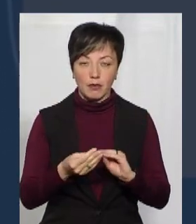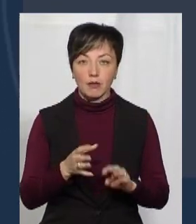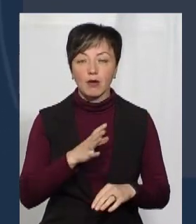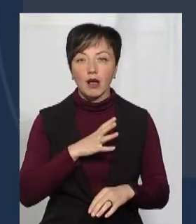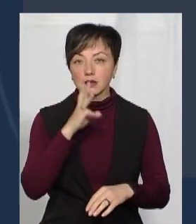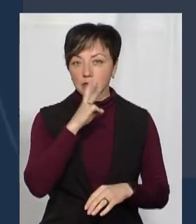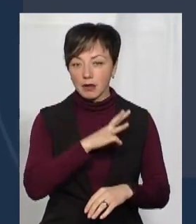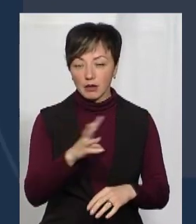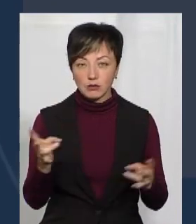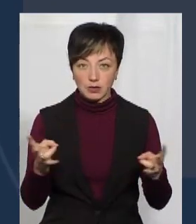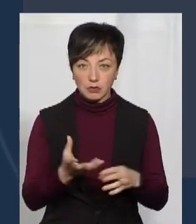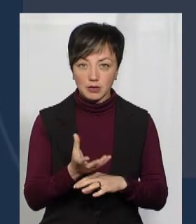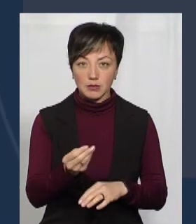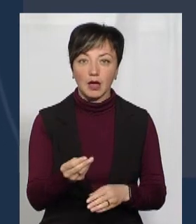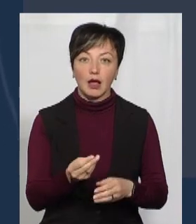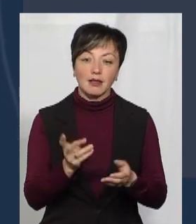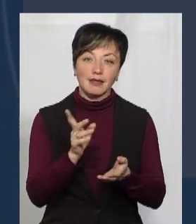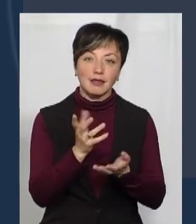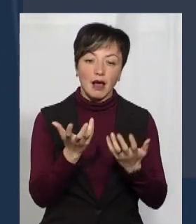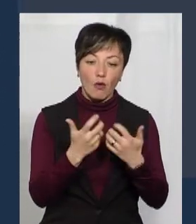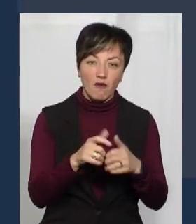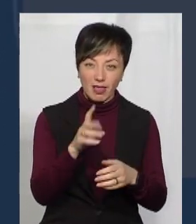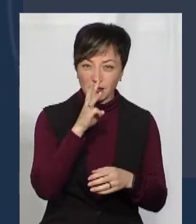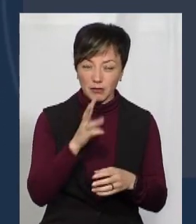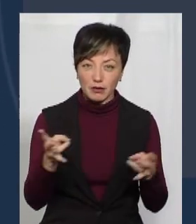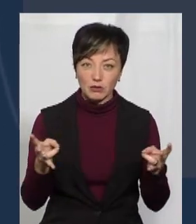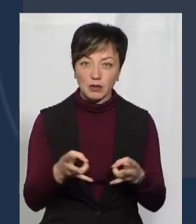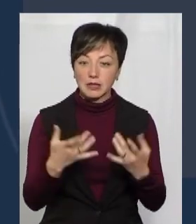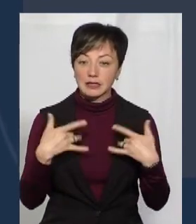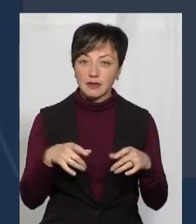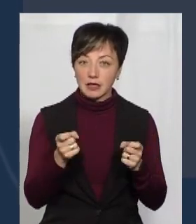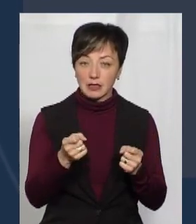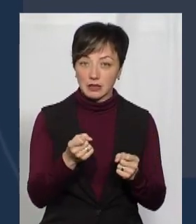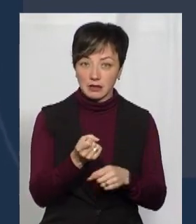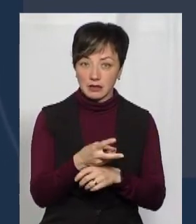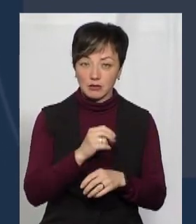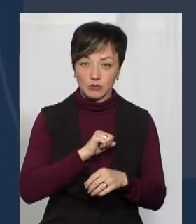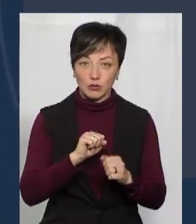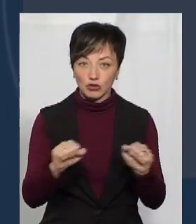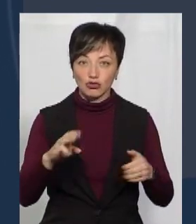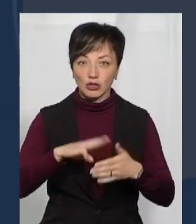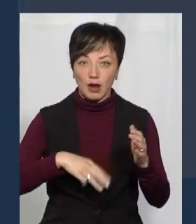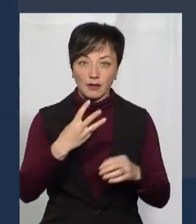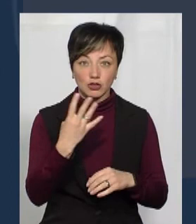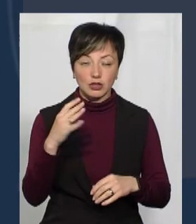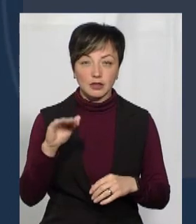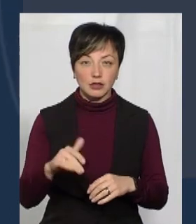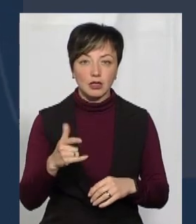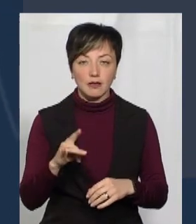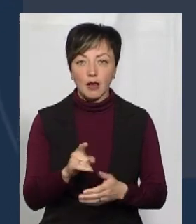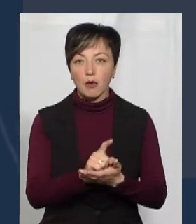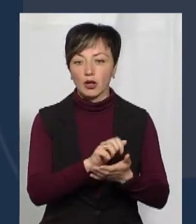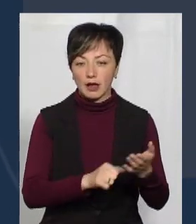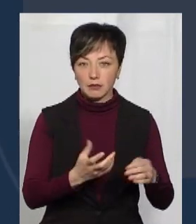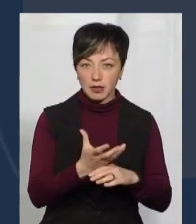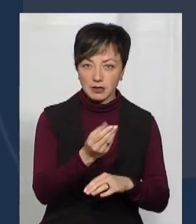Зарплату треба платити, треба, нарахування треба, треба робити. І звільнити не можна, зразу штраф 34 тисячі гривень. Тобто, податки